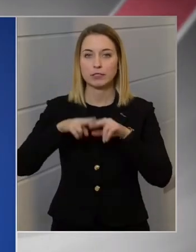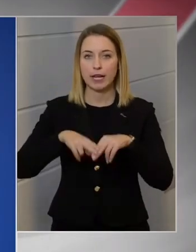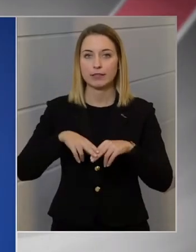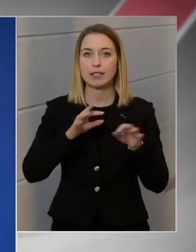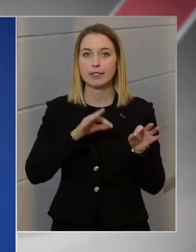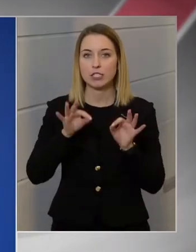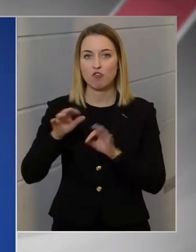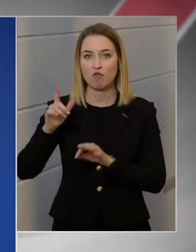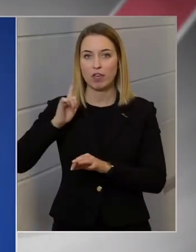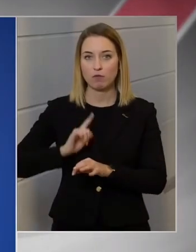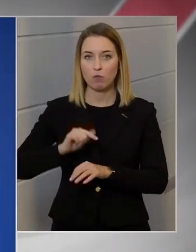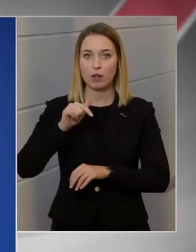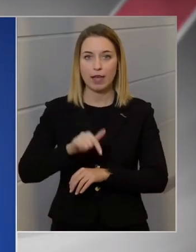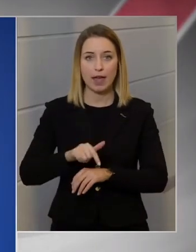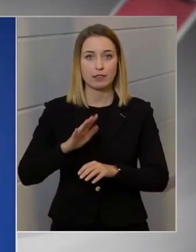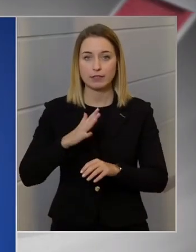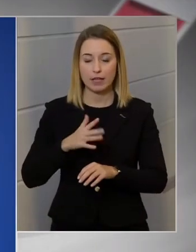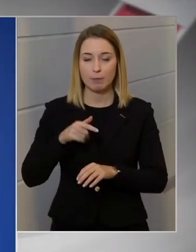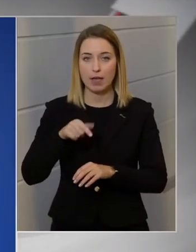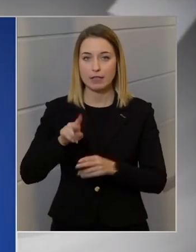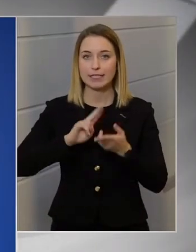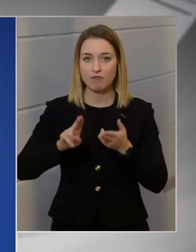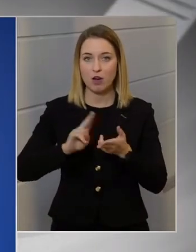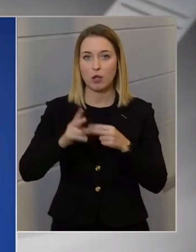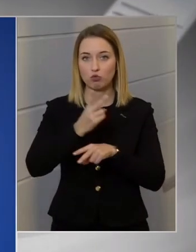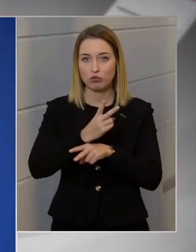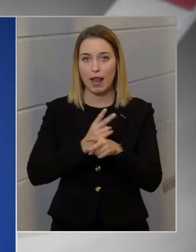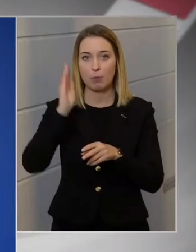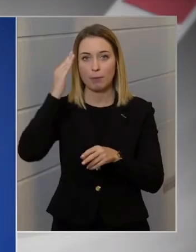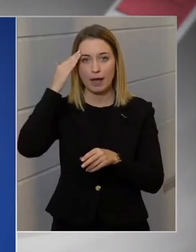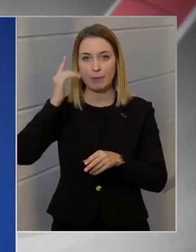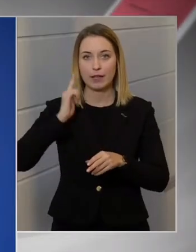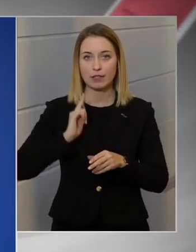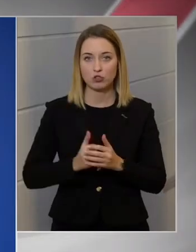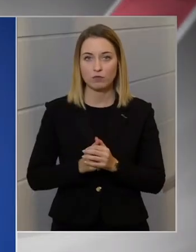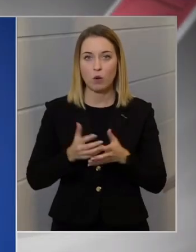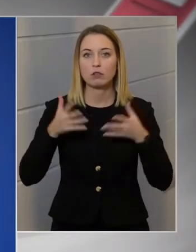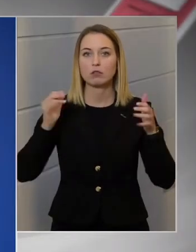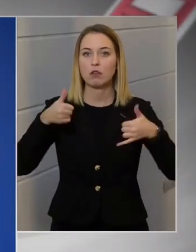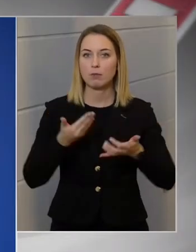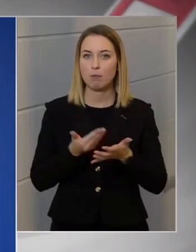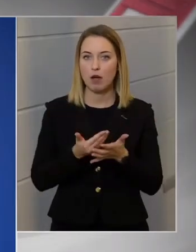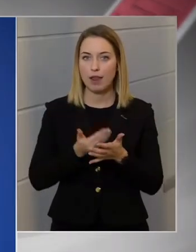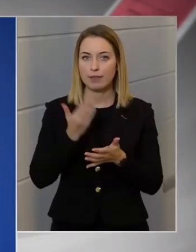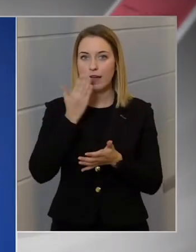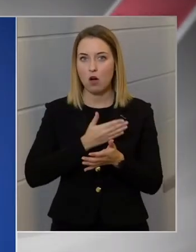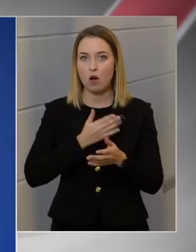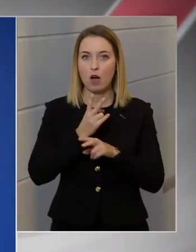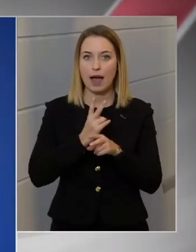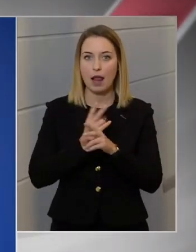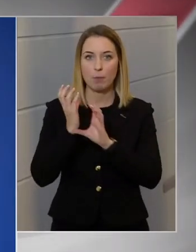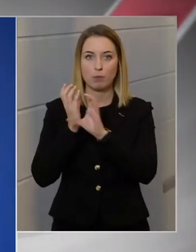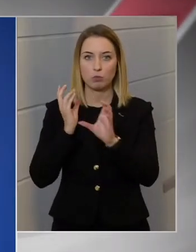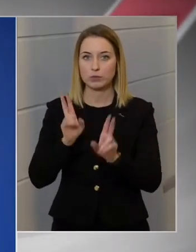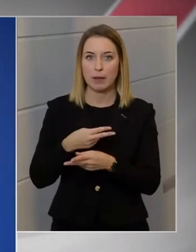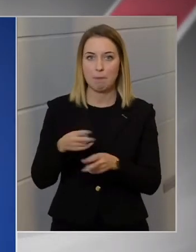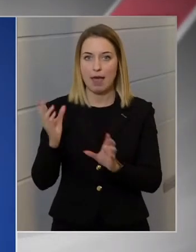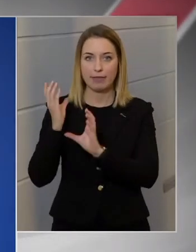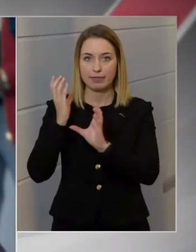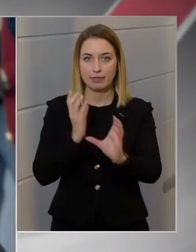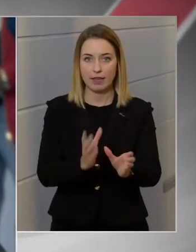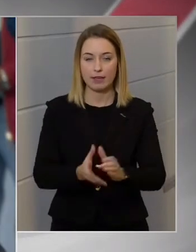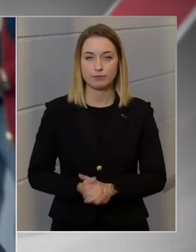hivatalos állami megemlékezés. A hivatalos állami megemlékezésre nagy baj lenne, hogyha egyébként állami buszokkal nem lehetne jönni.